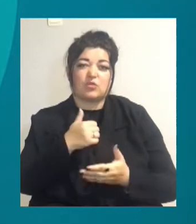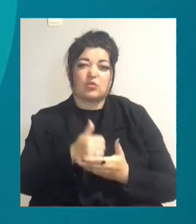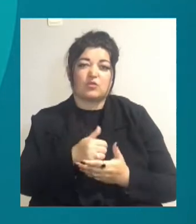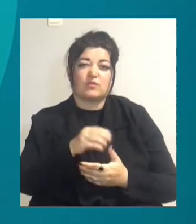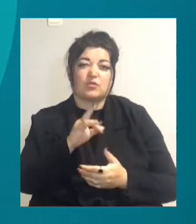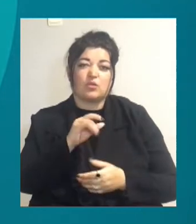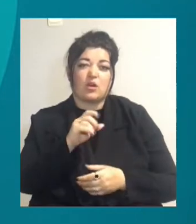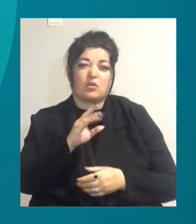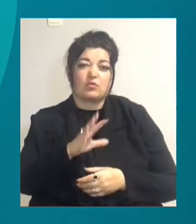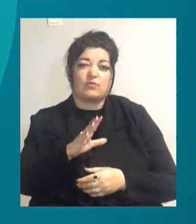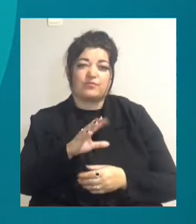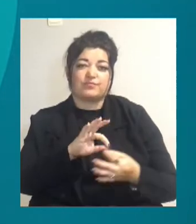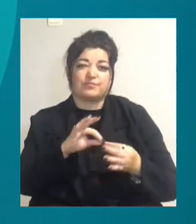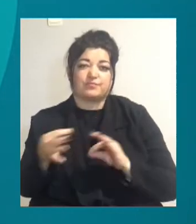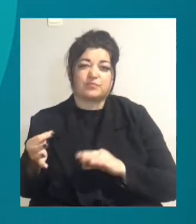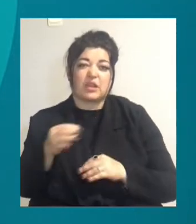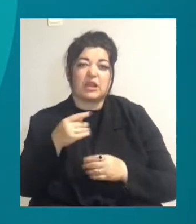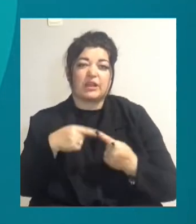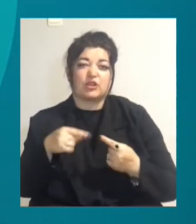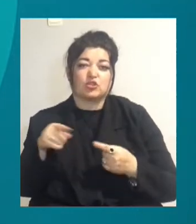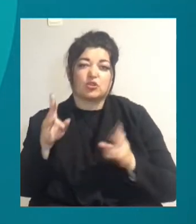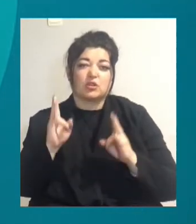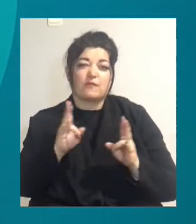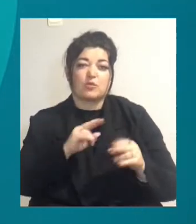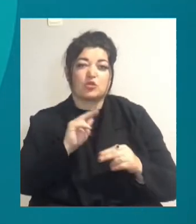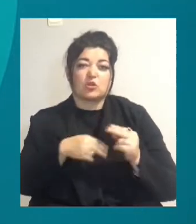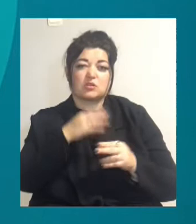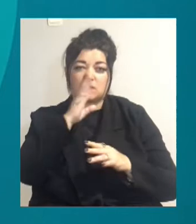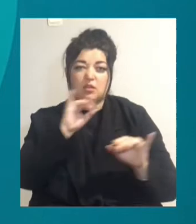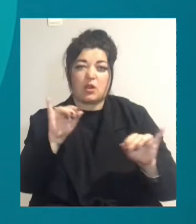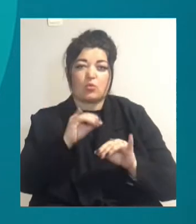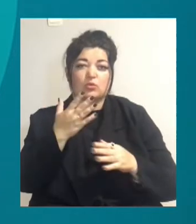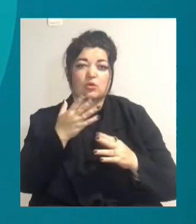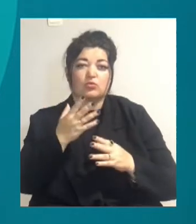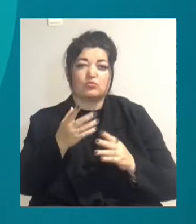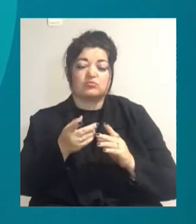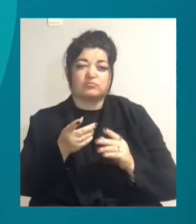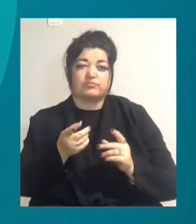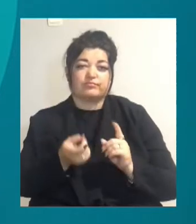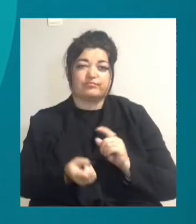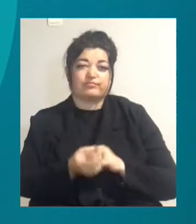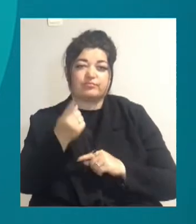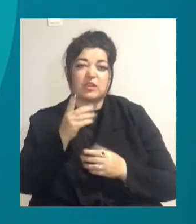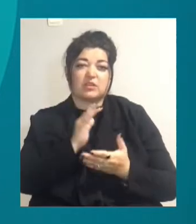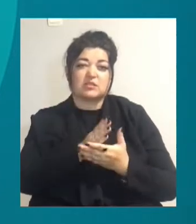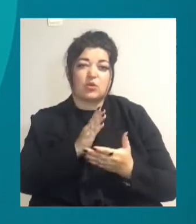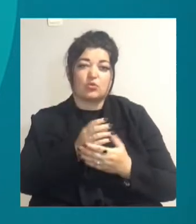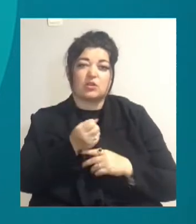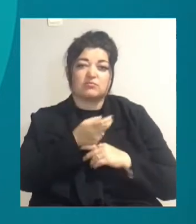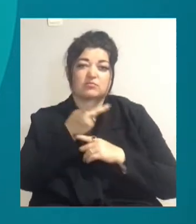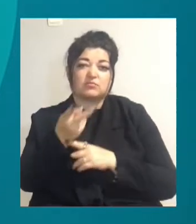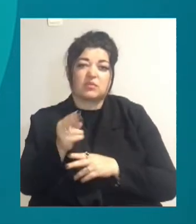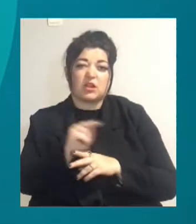штабу по стихії. Інші травмовані через негоду, які звернулися до медичних закладів та знаходяться на стаціонарному лікуванні,